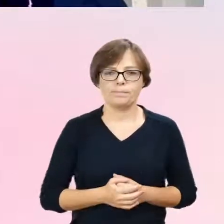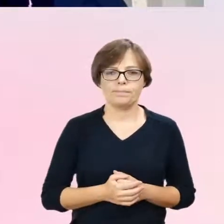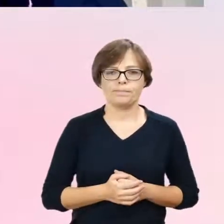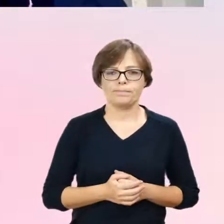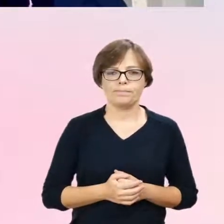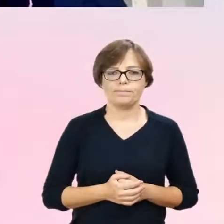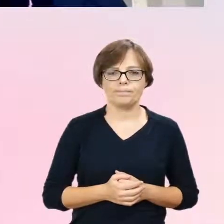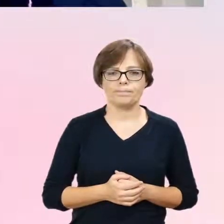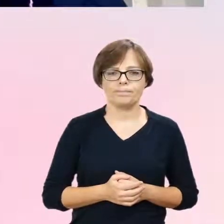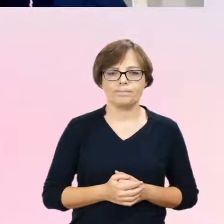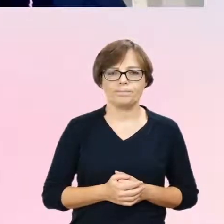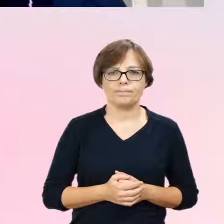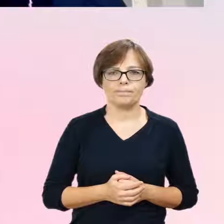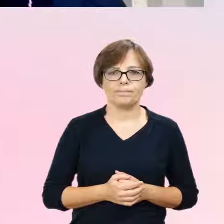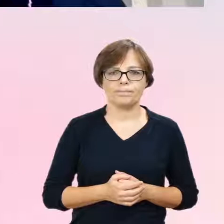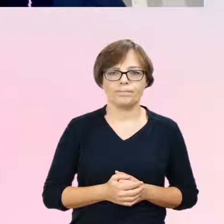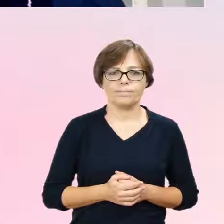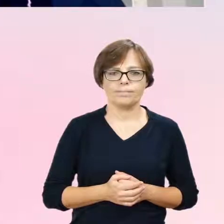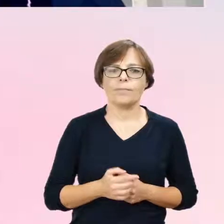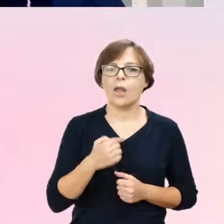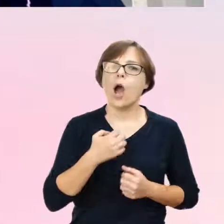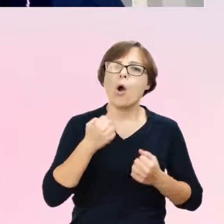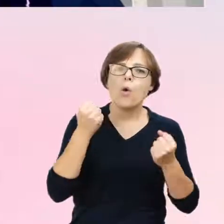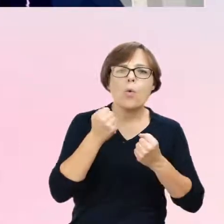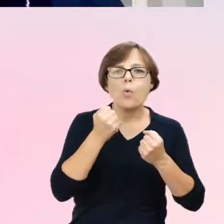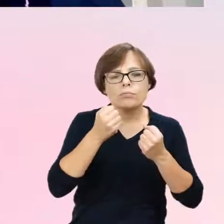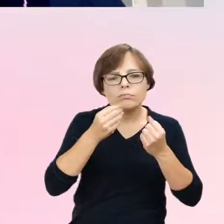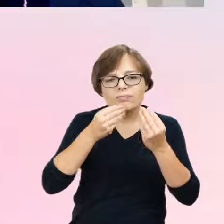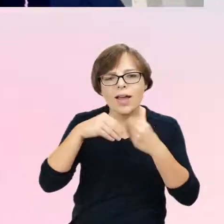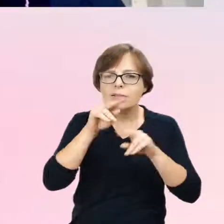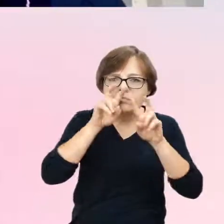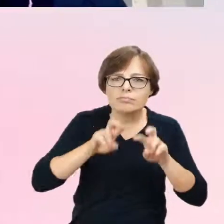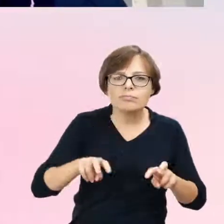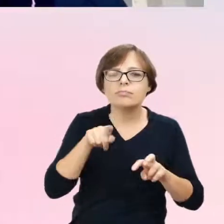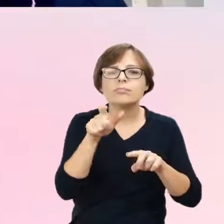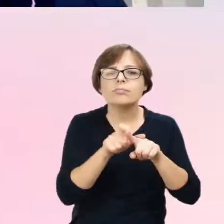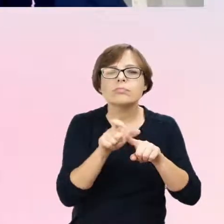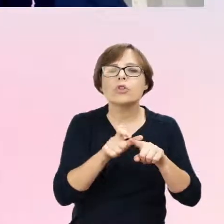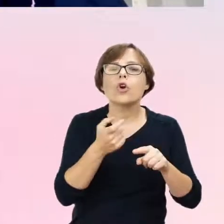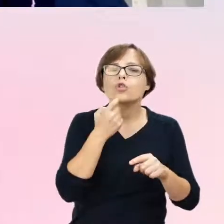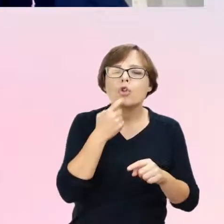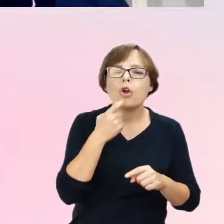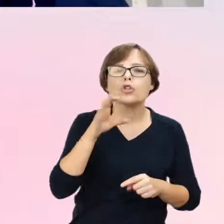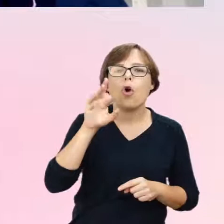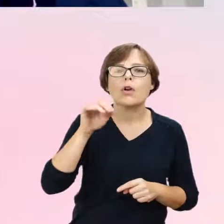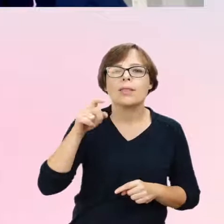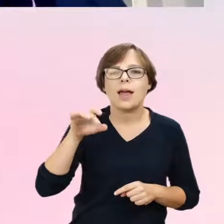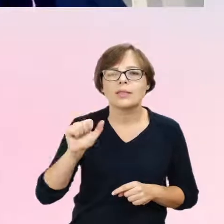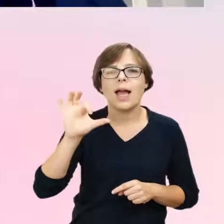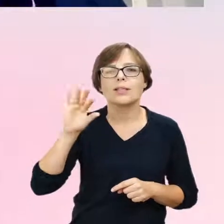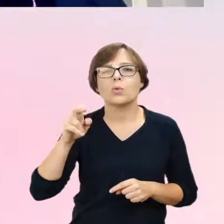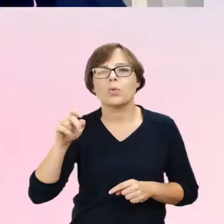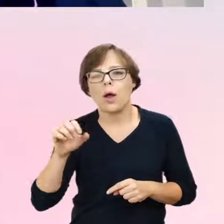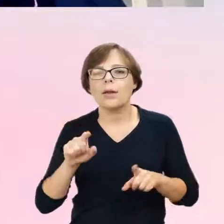I nie będę się bardziej zatrzymywać na tym określeniu, co to jest orientacja seksualna, co to jest